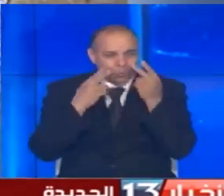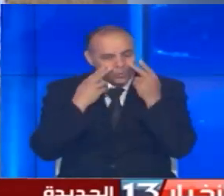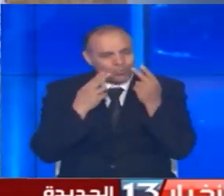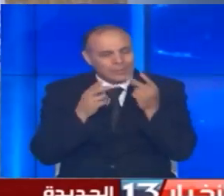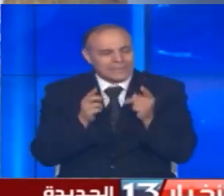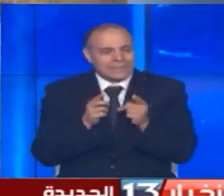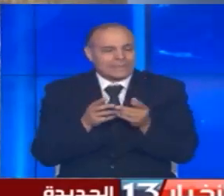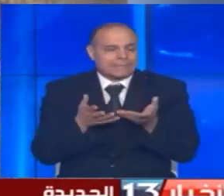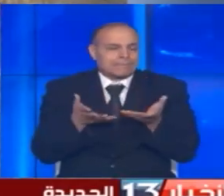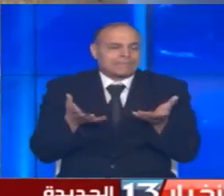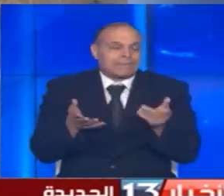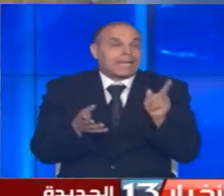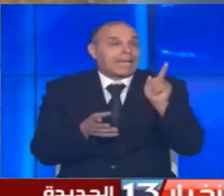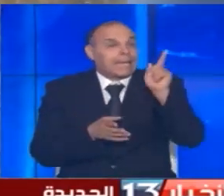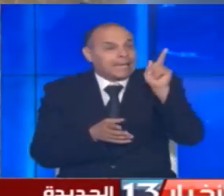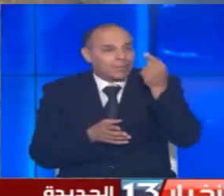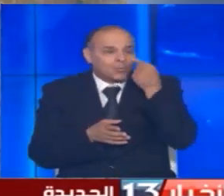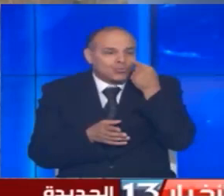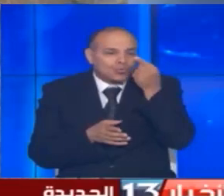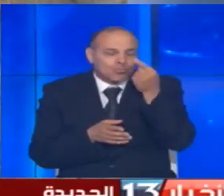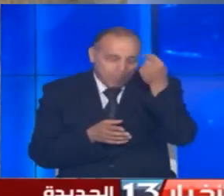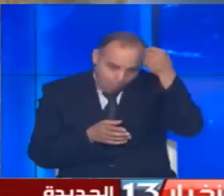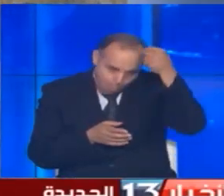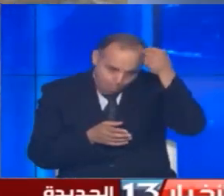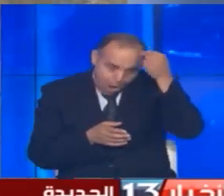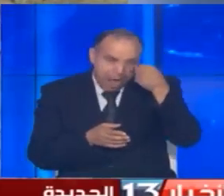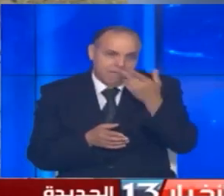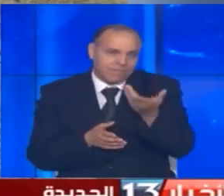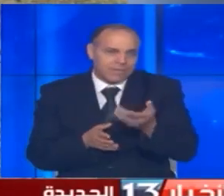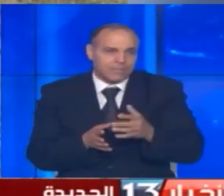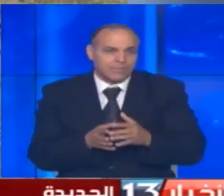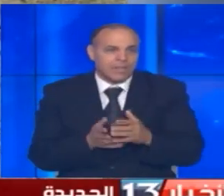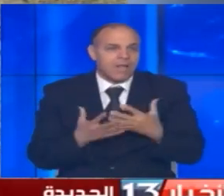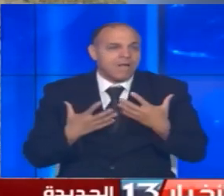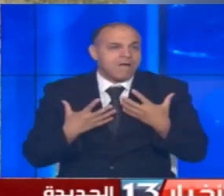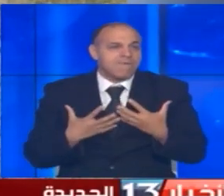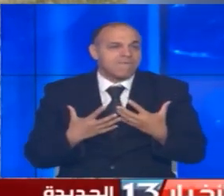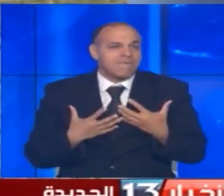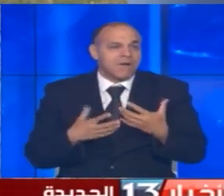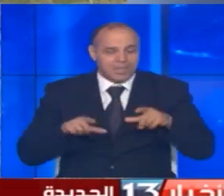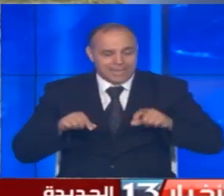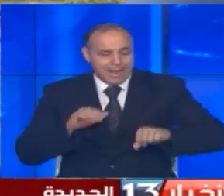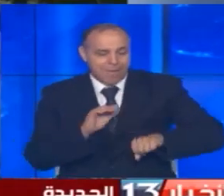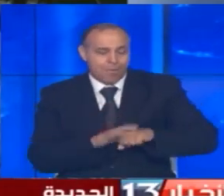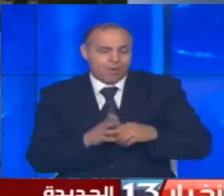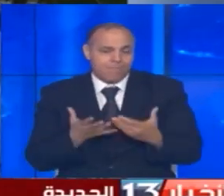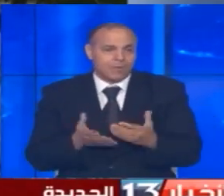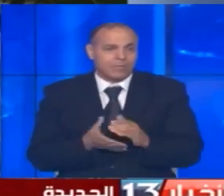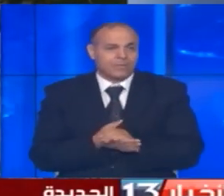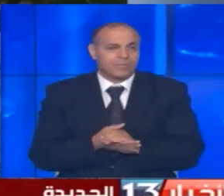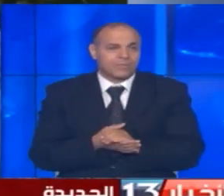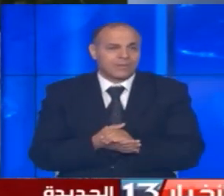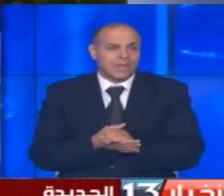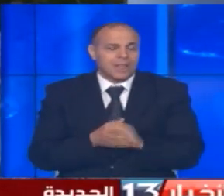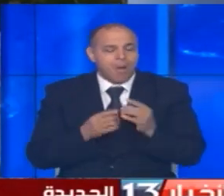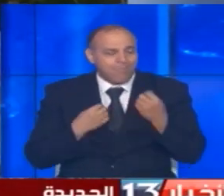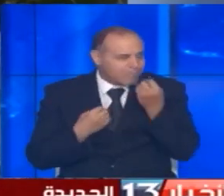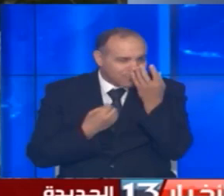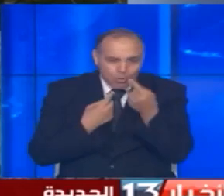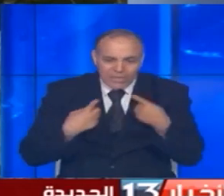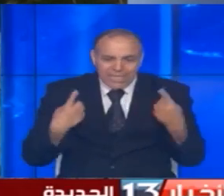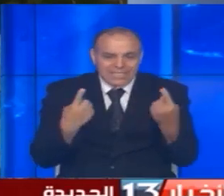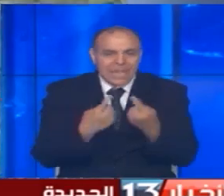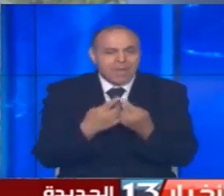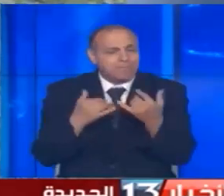صغيرة لكنها كبيرة في أعينهم أنا ما نحب كنتي راش نرعبوا فيها هكذا هو يولي عنها وانتزاهات